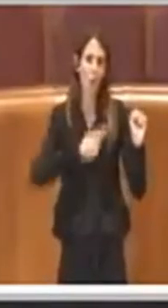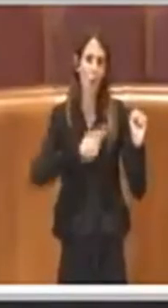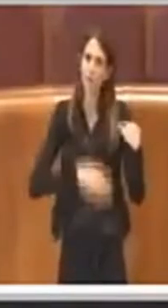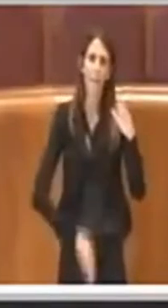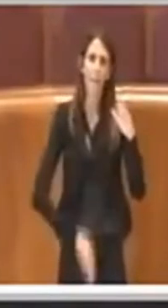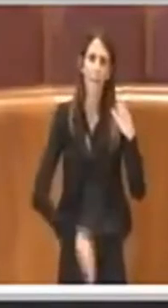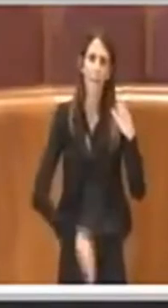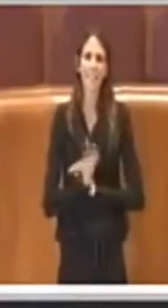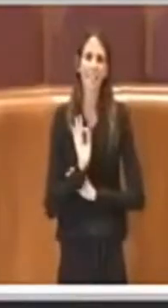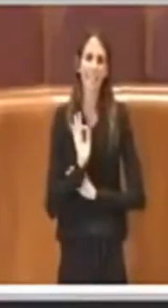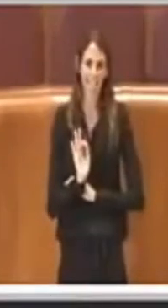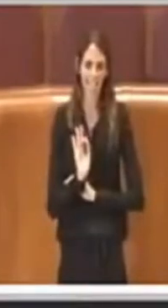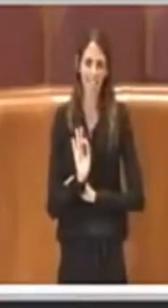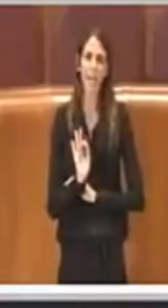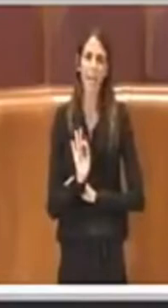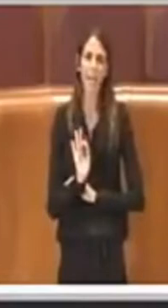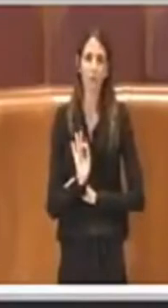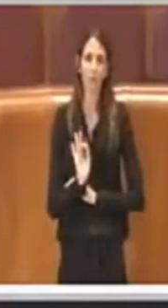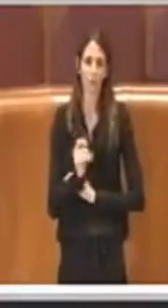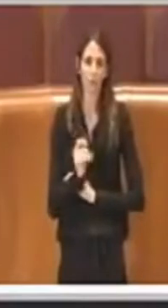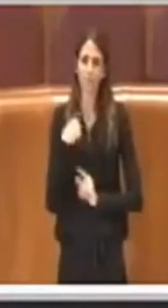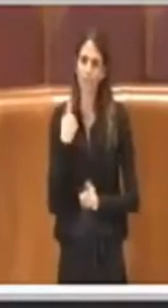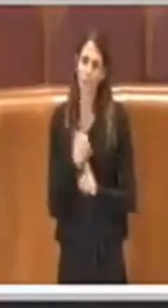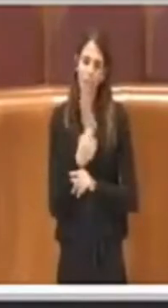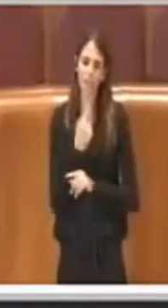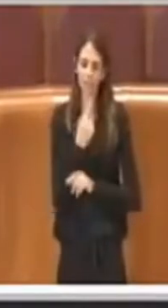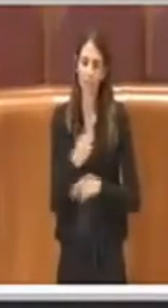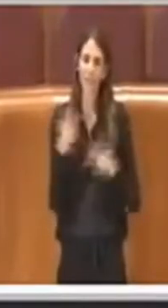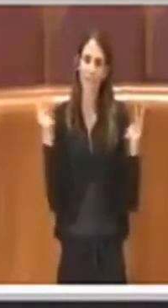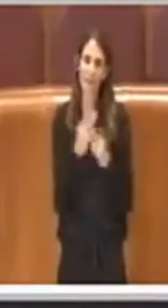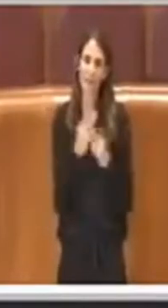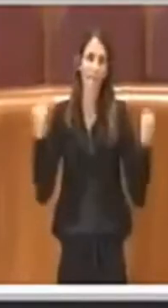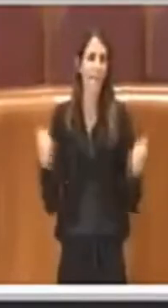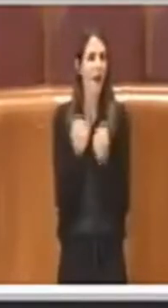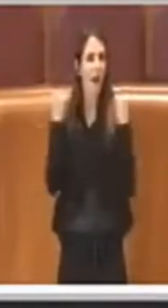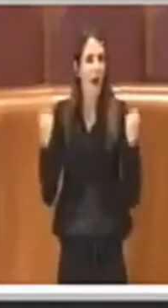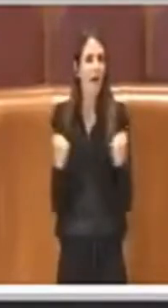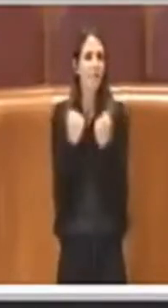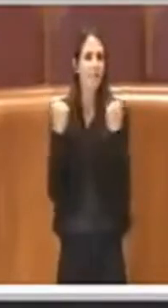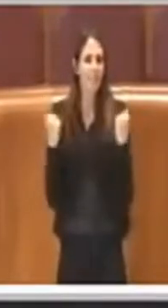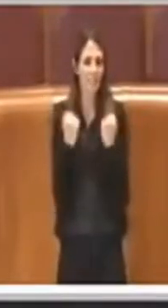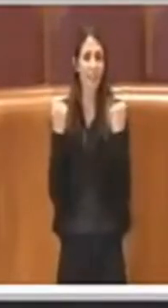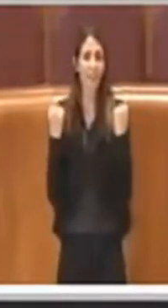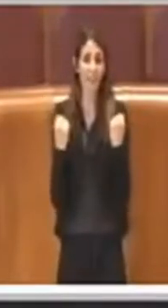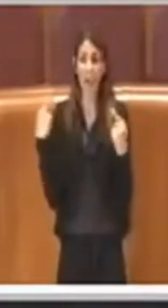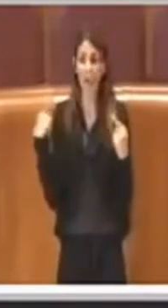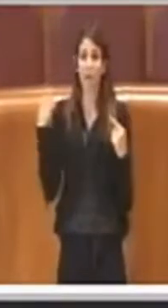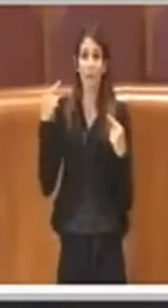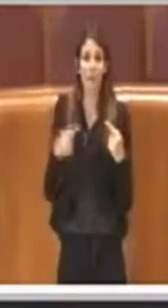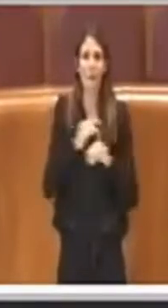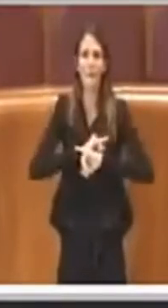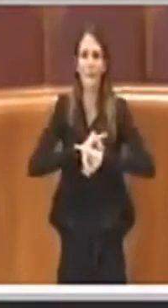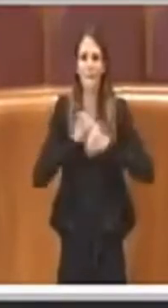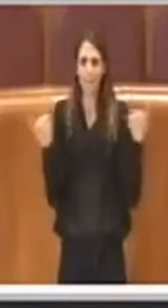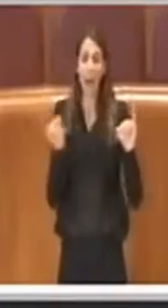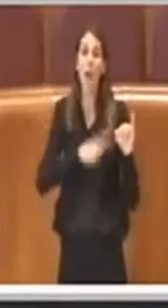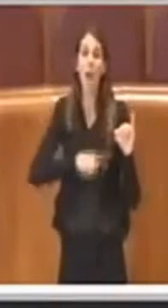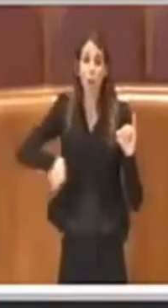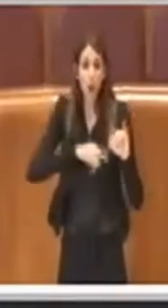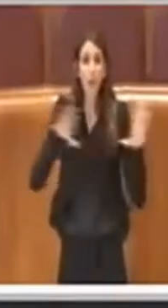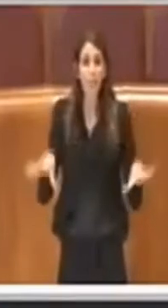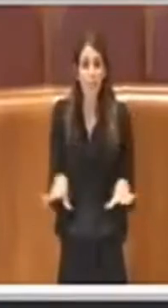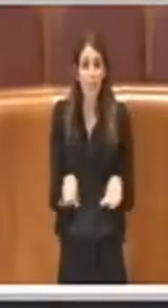zero e devo dire che veramente di attività in questo senso non era stata fatta assolutamente da nessuno.